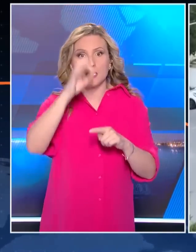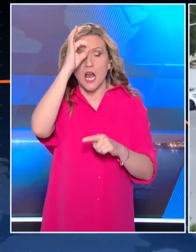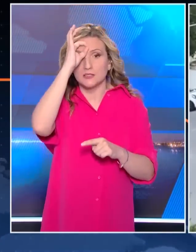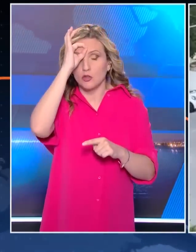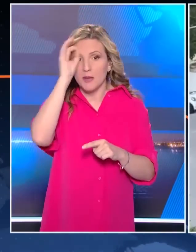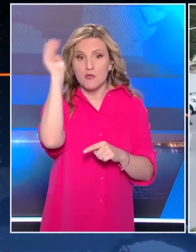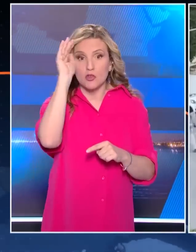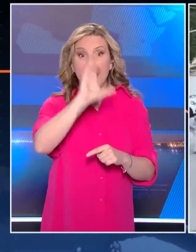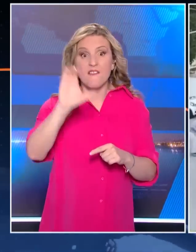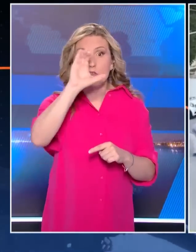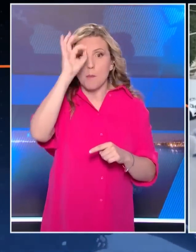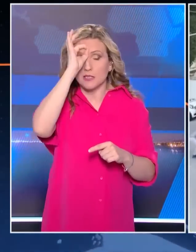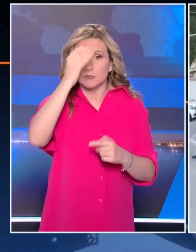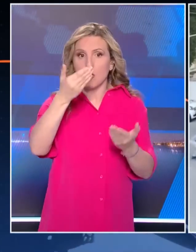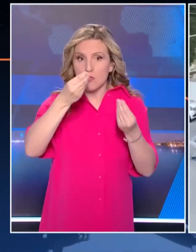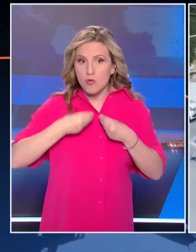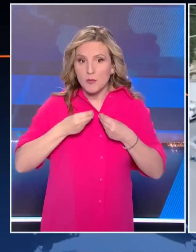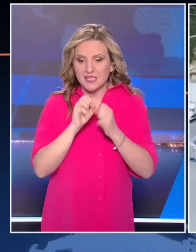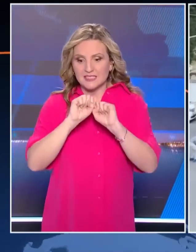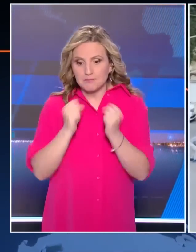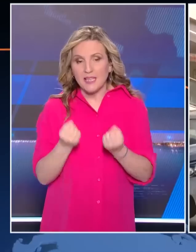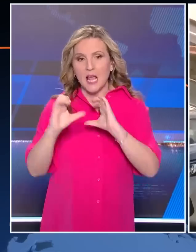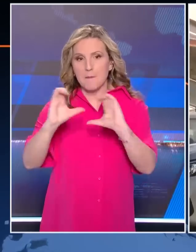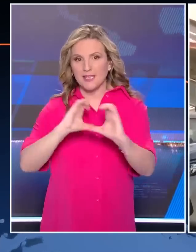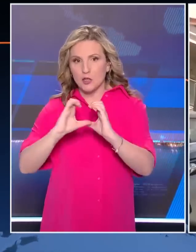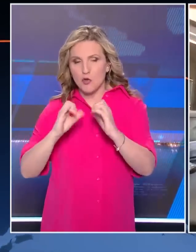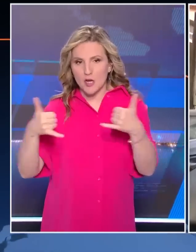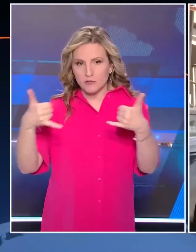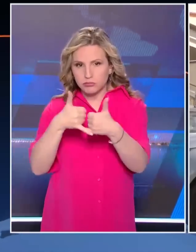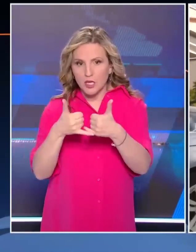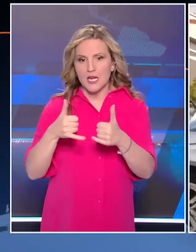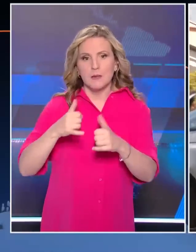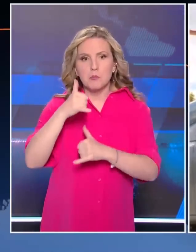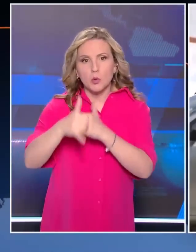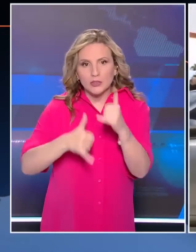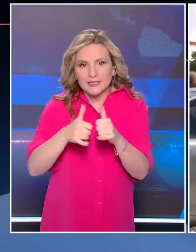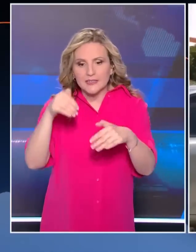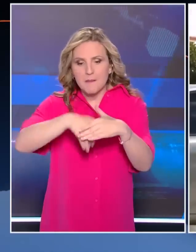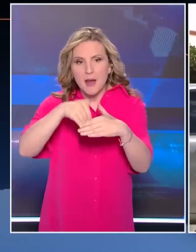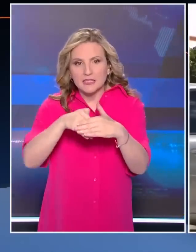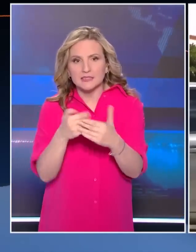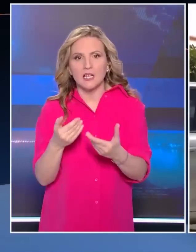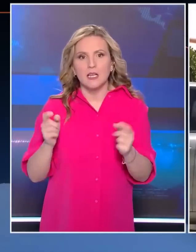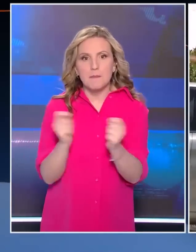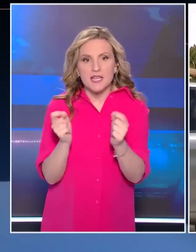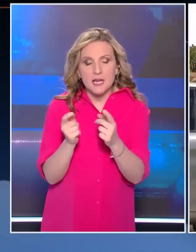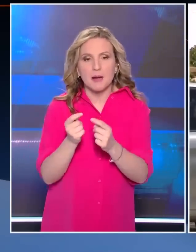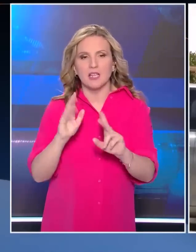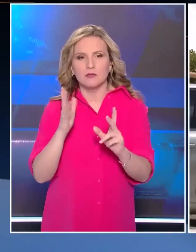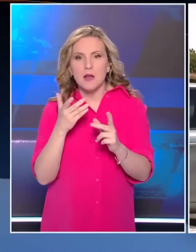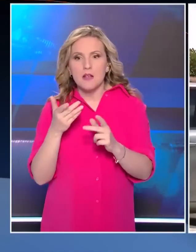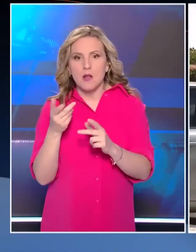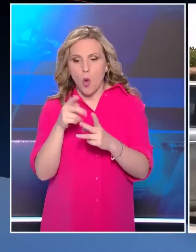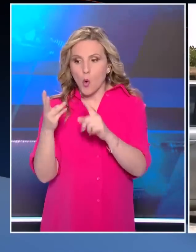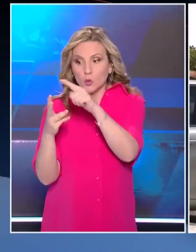της Europol για να καταφέρει να σπάσει τις διαδικτυακές επικοινωνίες που είχαν τα άλλα τρία άτομα τα οποία αναφέρονται στη δικογραφία και τα οποία ερευνόνται για τη